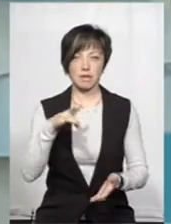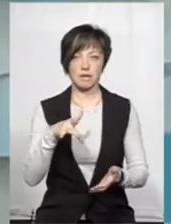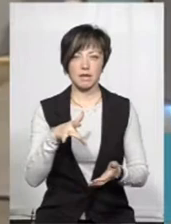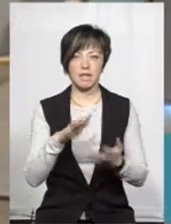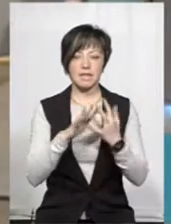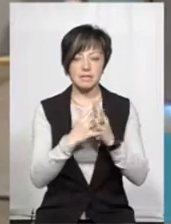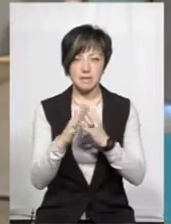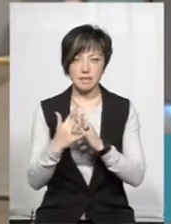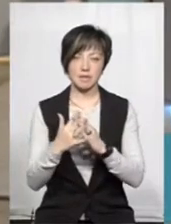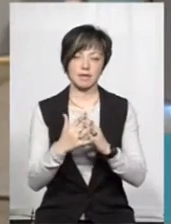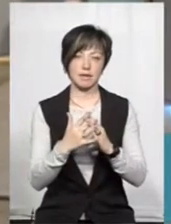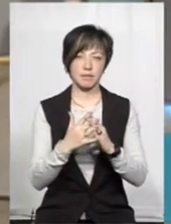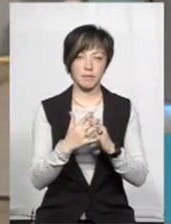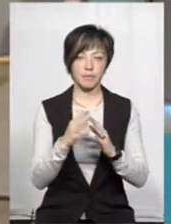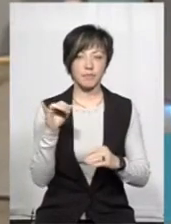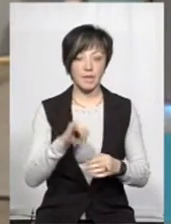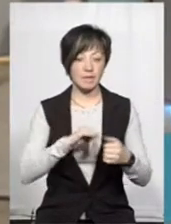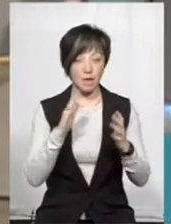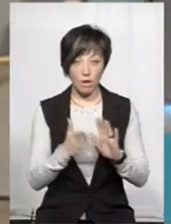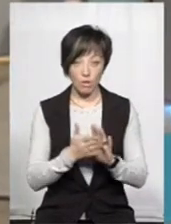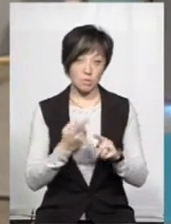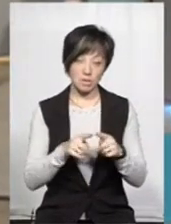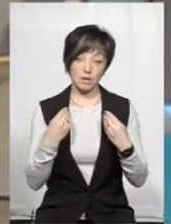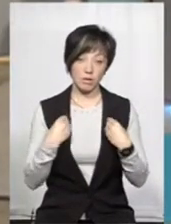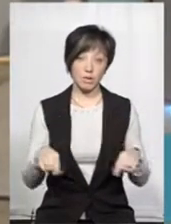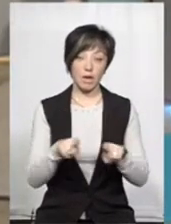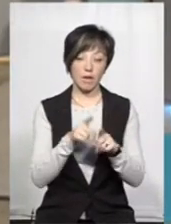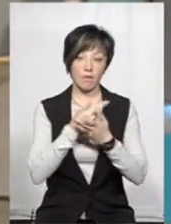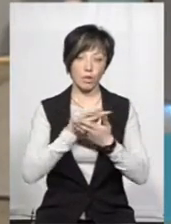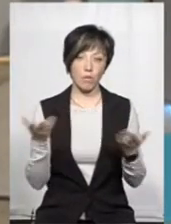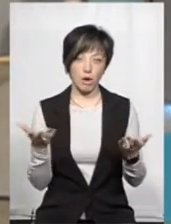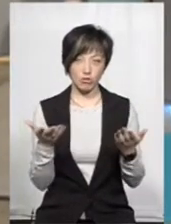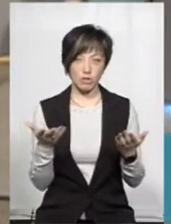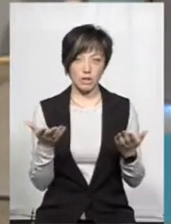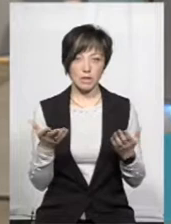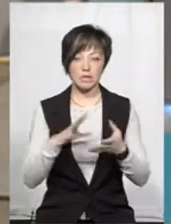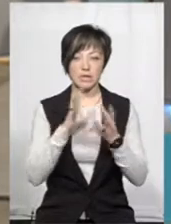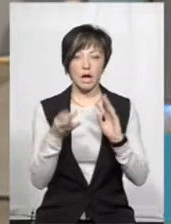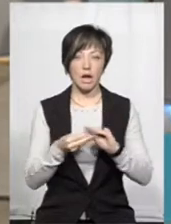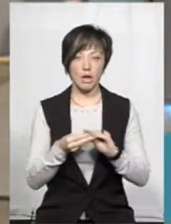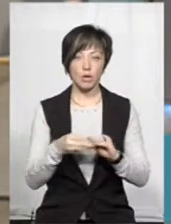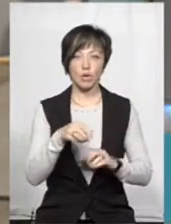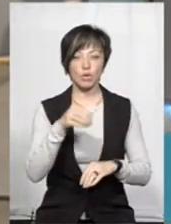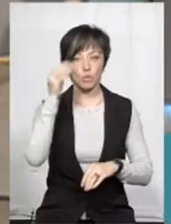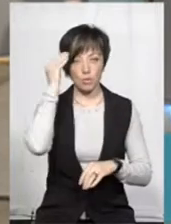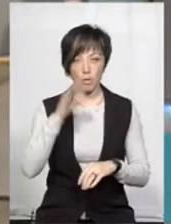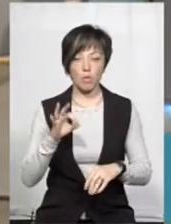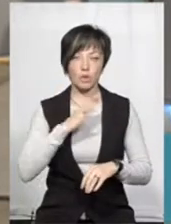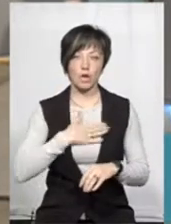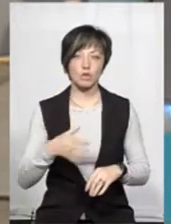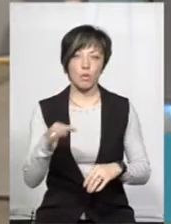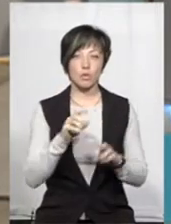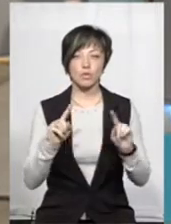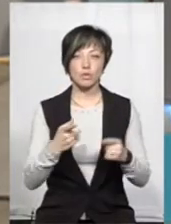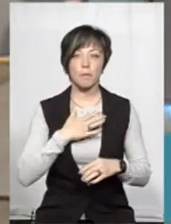населених, сільських населених пунктах. І загалом це нам дало таке відображення загальному громадської думки по нашій області.